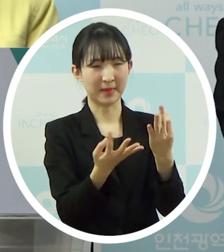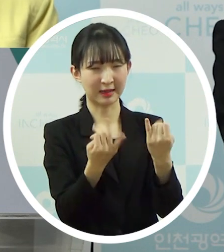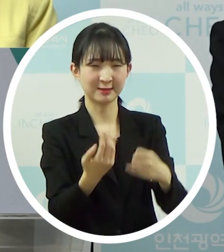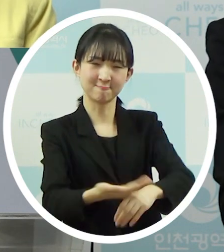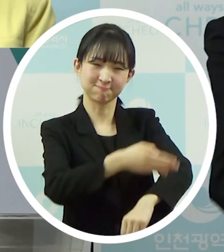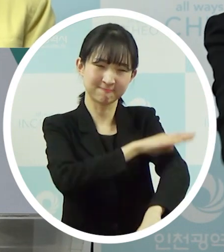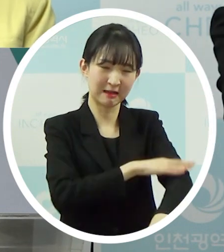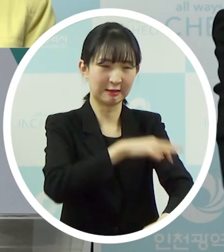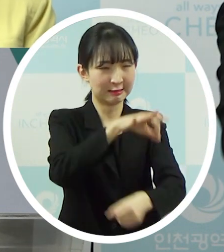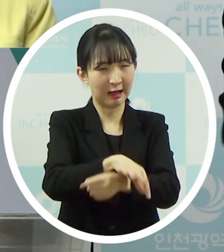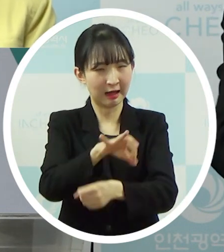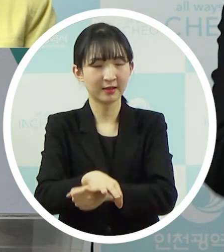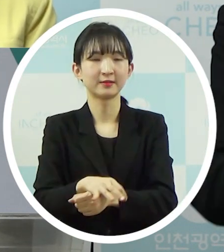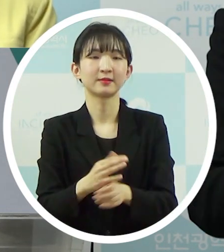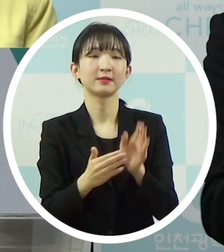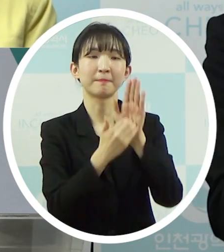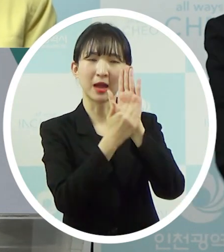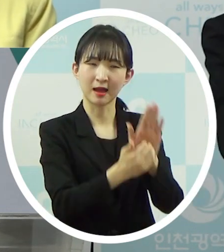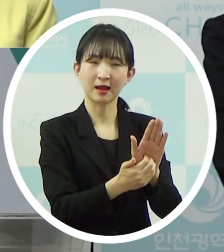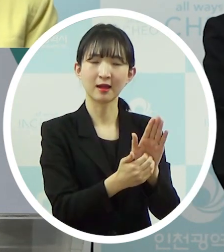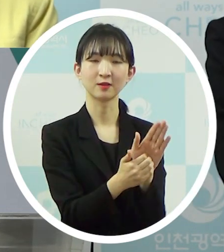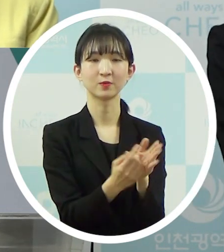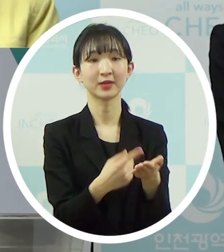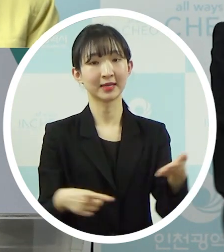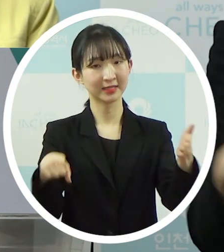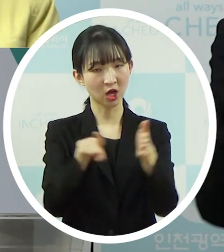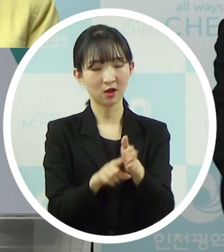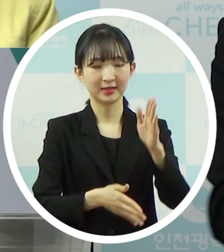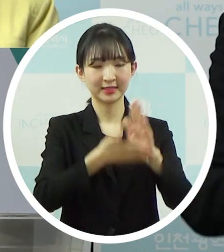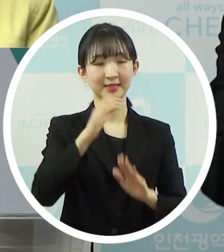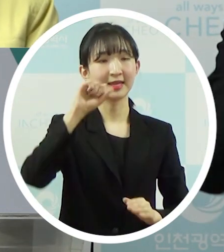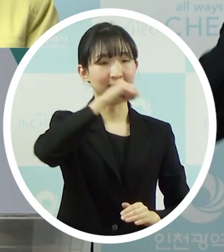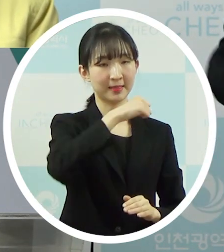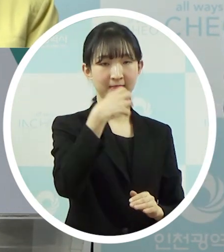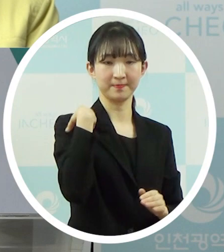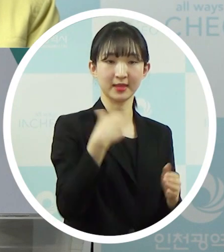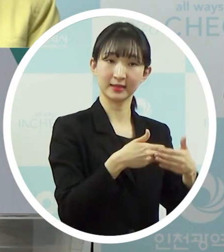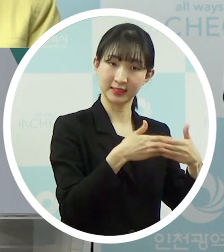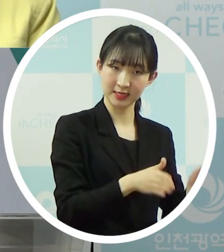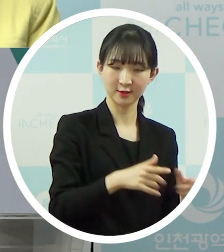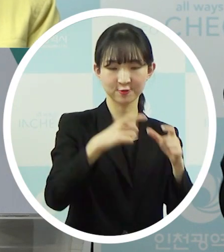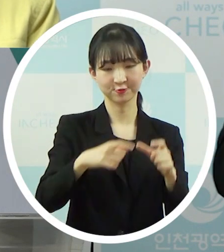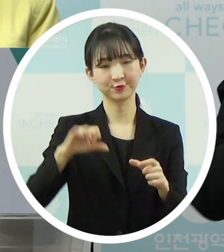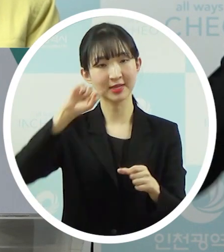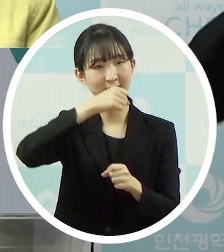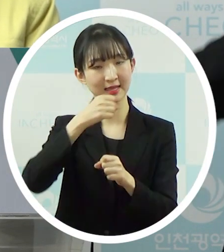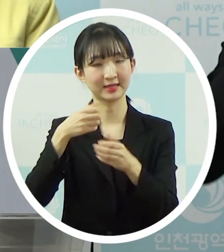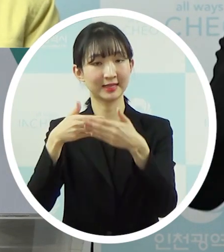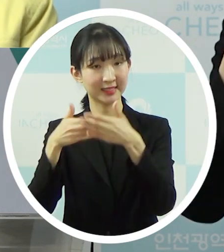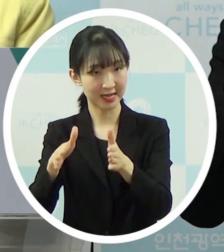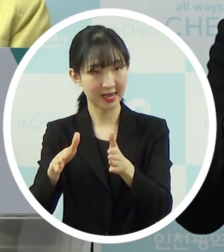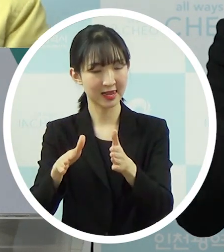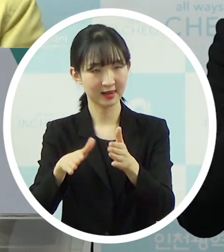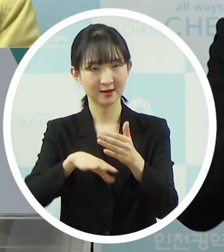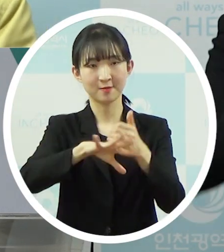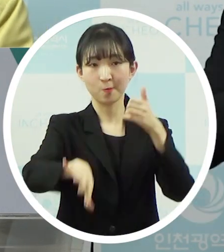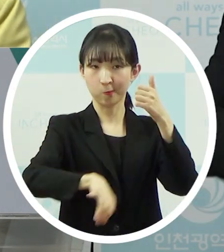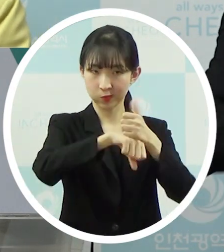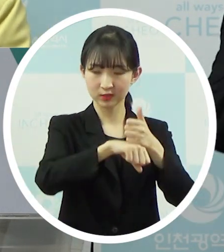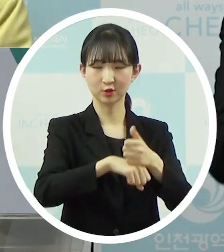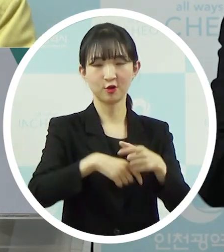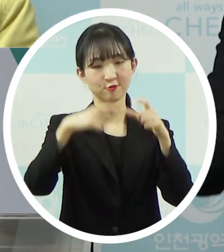없앤다든지 이런 문제가 있을 수 있어서 시의 예산담당관실 또 군구도 기획 예산담당관실을 총괄부서로 해서